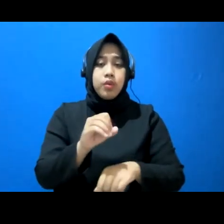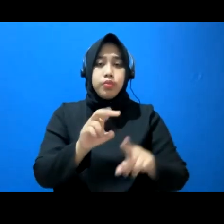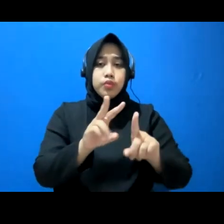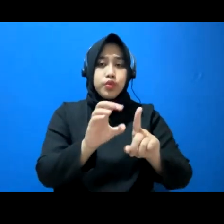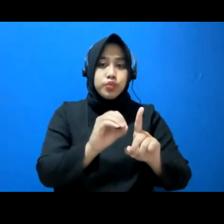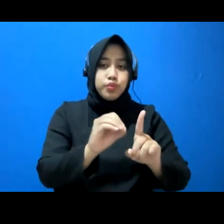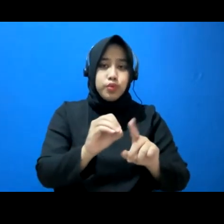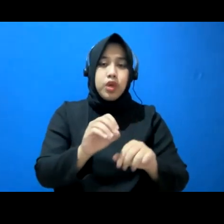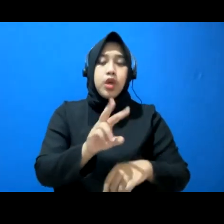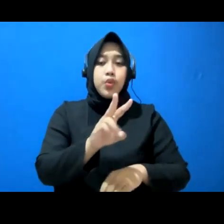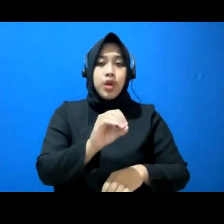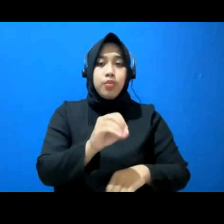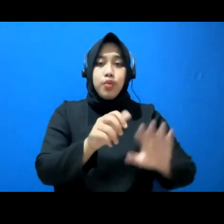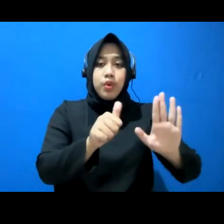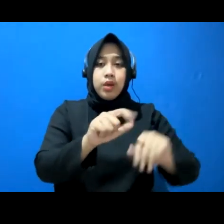2006 2010